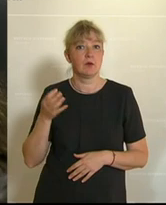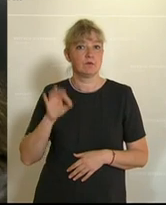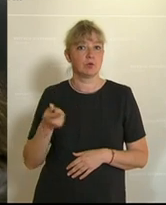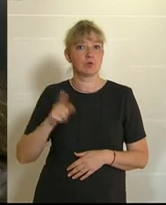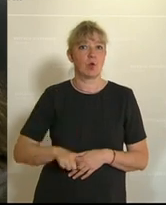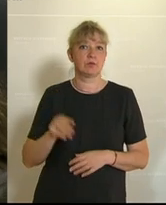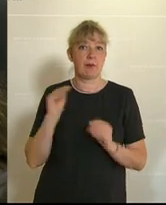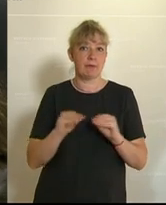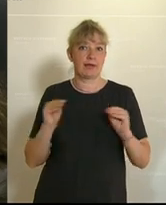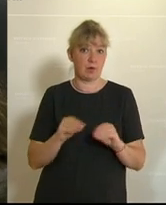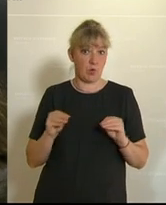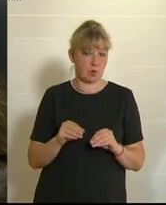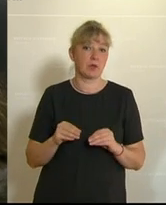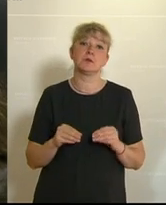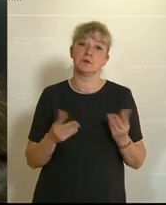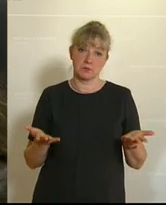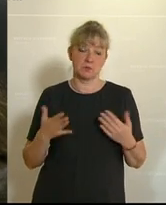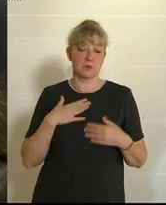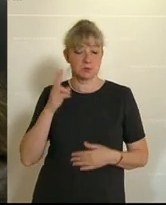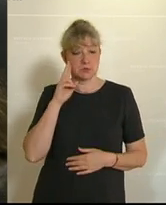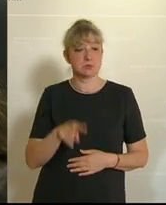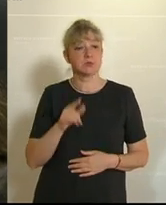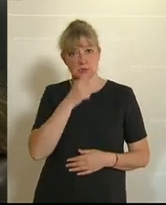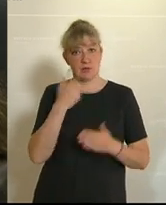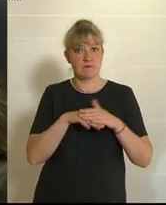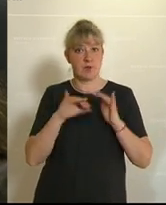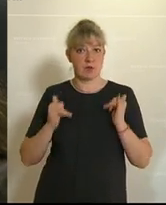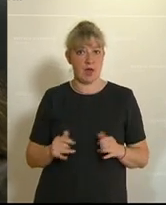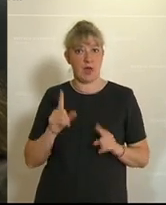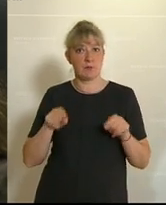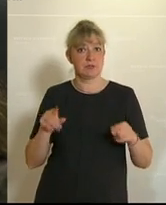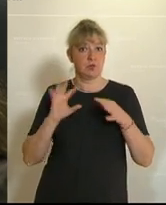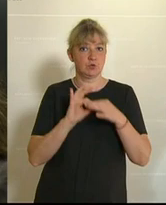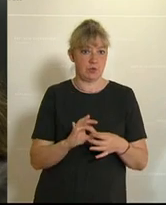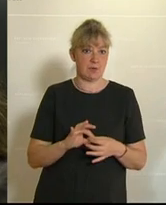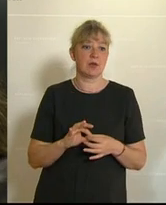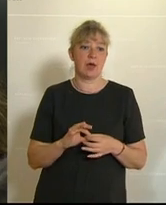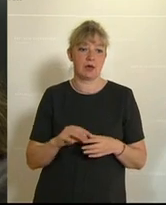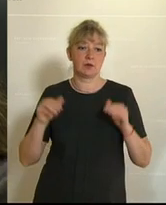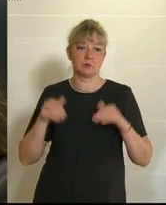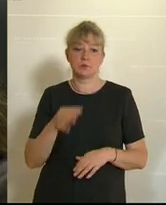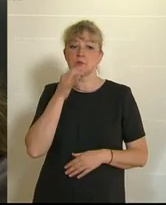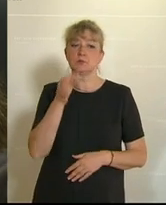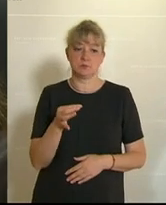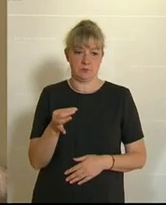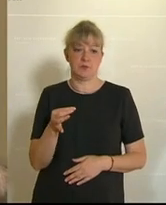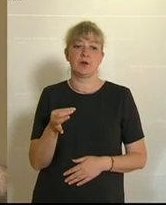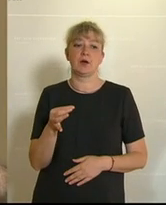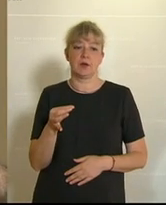Sonderpädagogen, ist aus unserer Sicht sinnvoll. Ich stelle aber in diesem Zusammenhang nur die Frage auch,